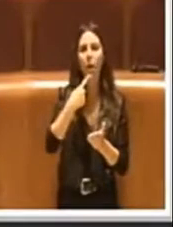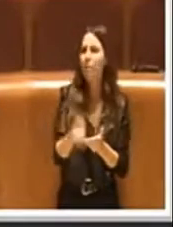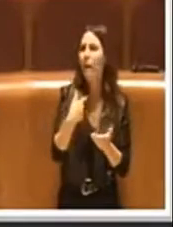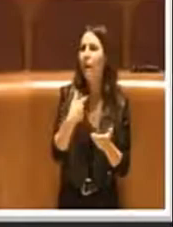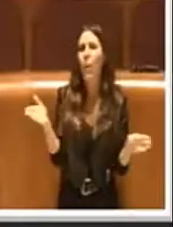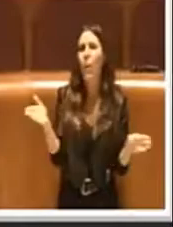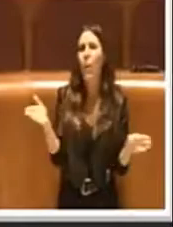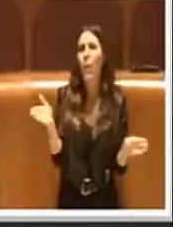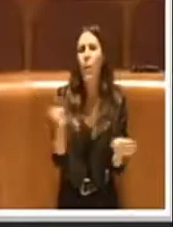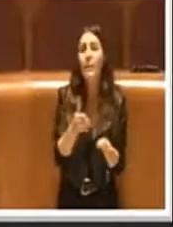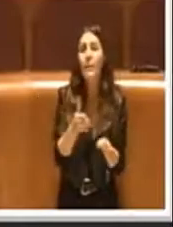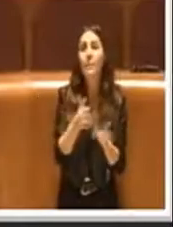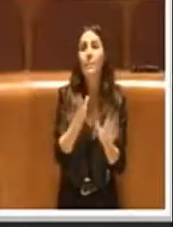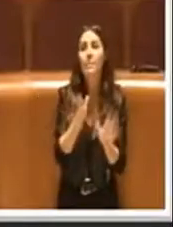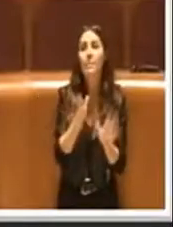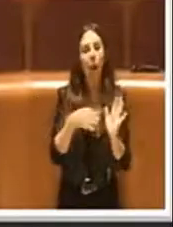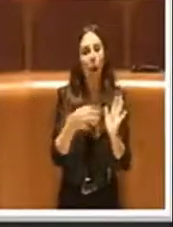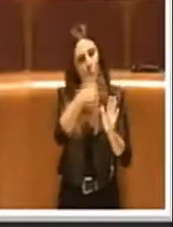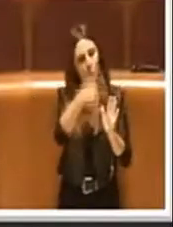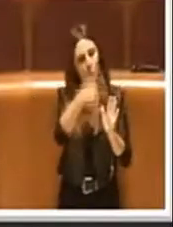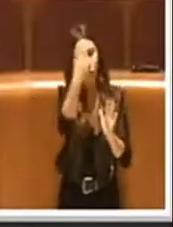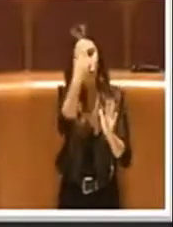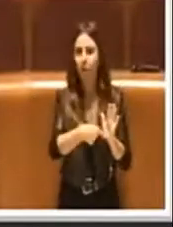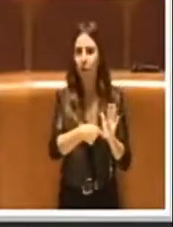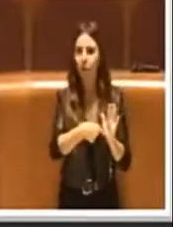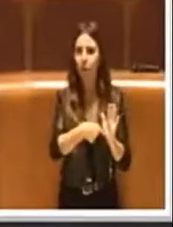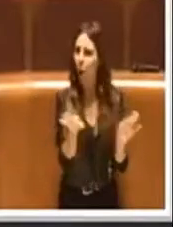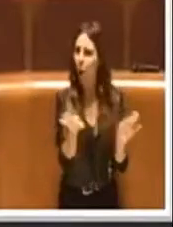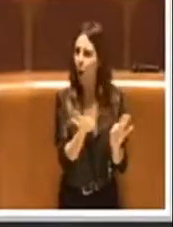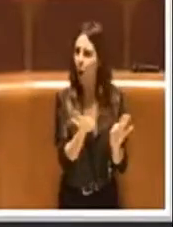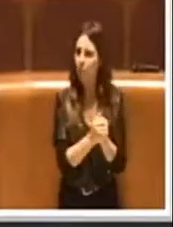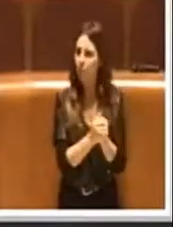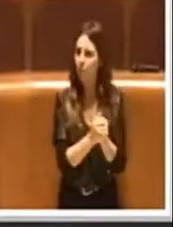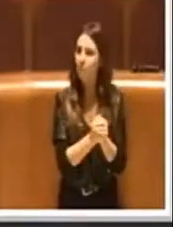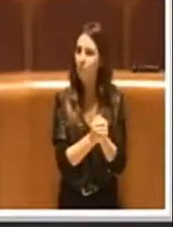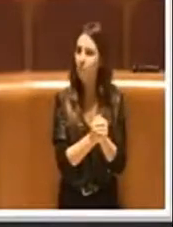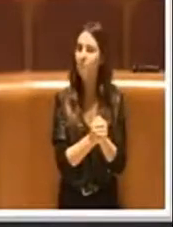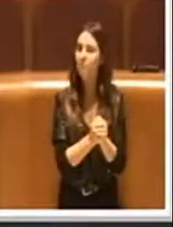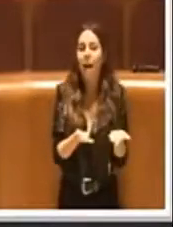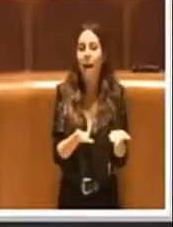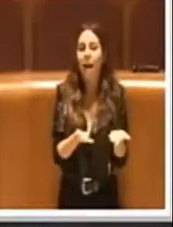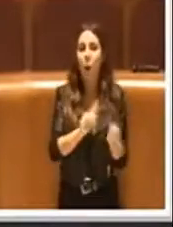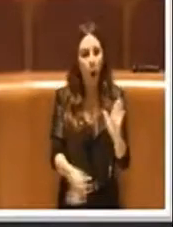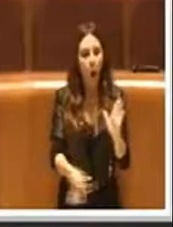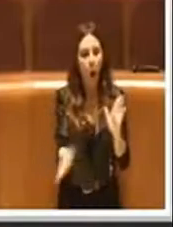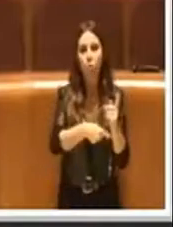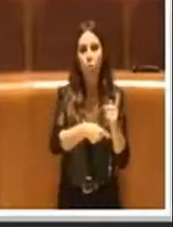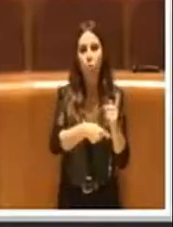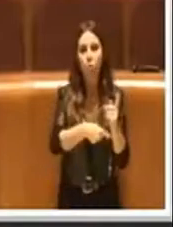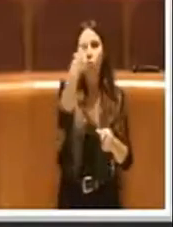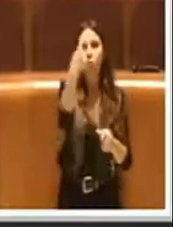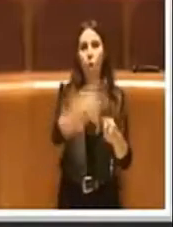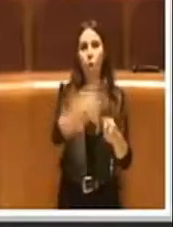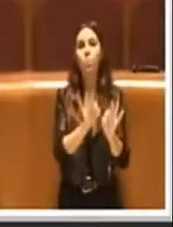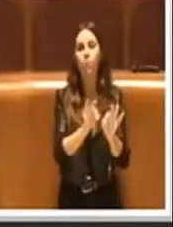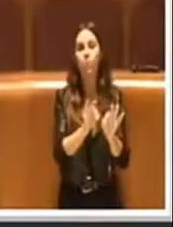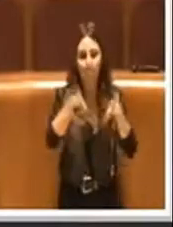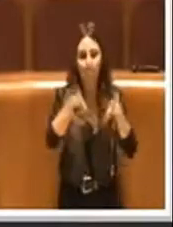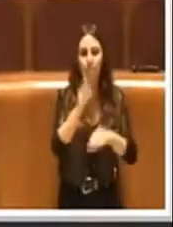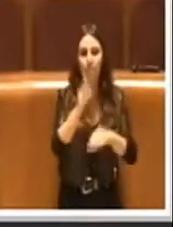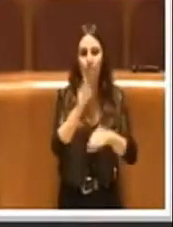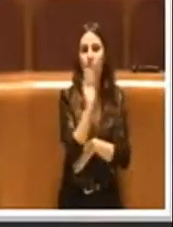di questo ordine del giorno, che tra l'altro riguarda una richiesta di